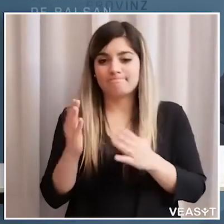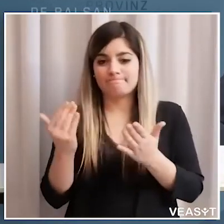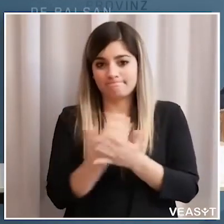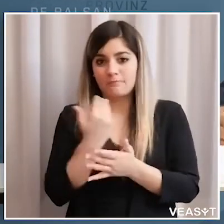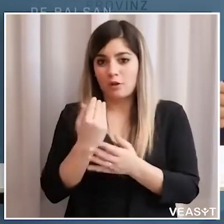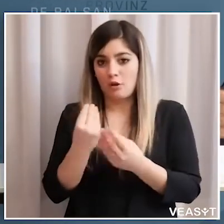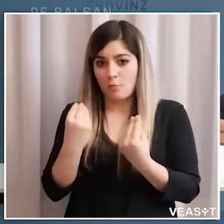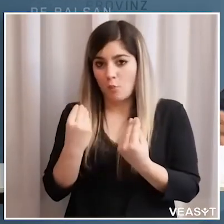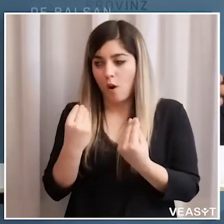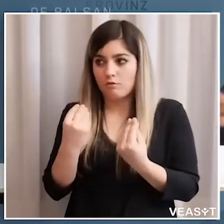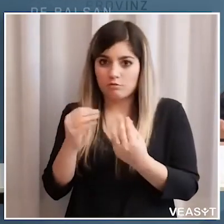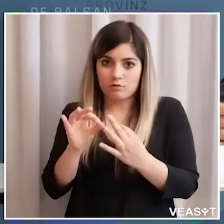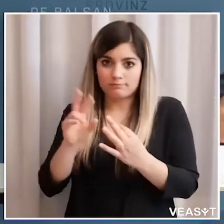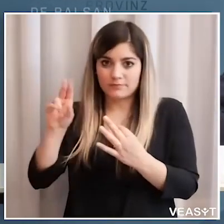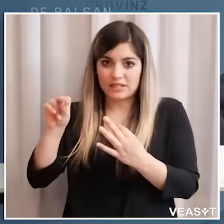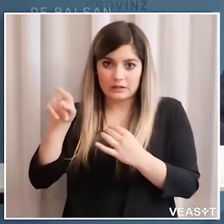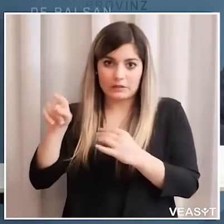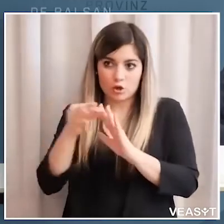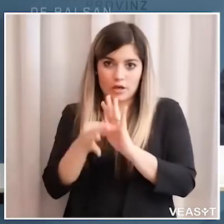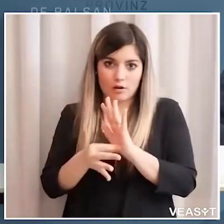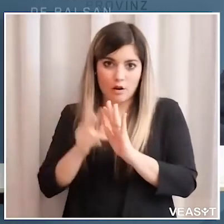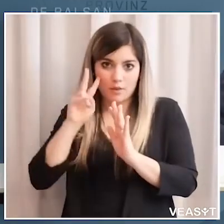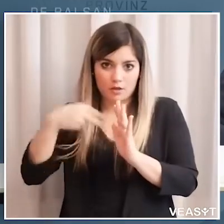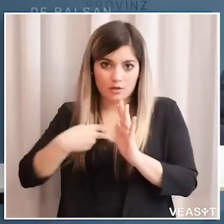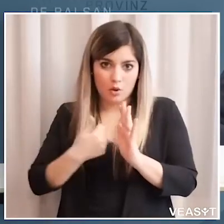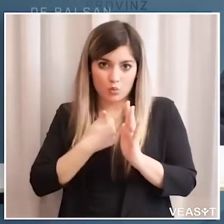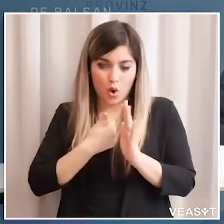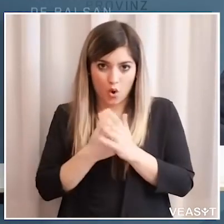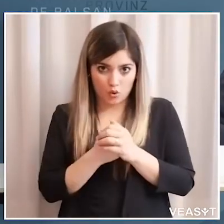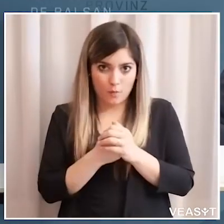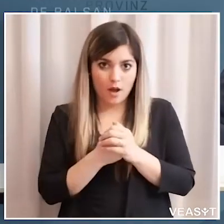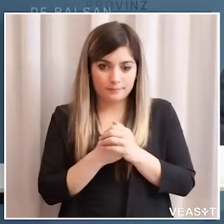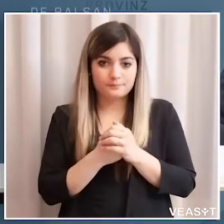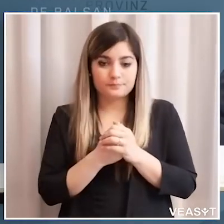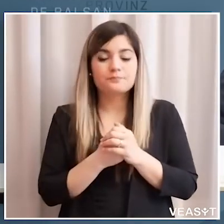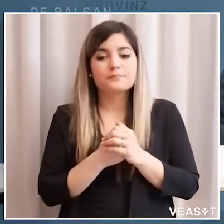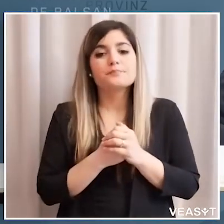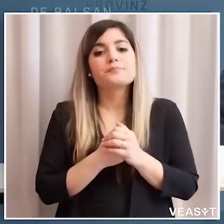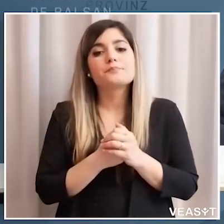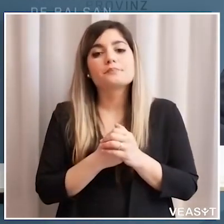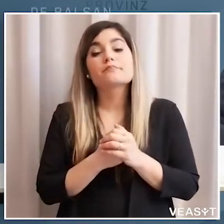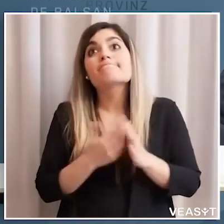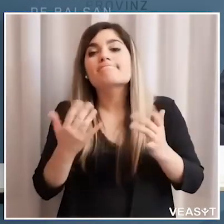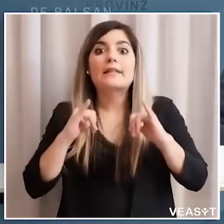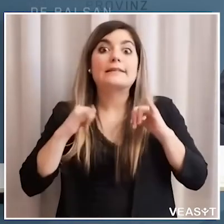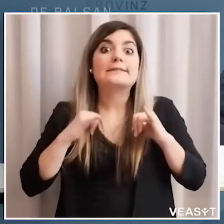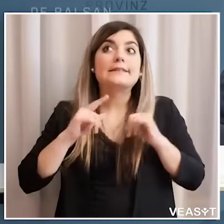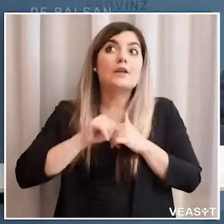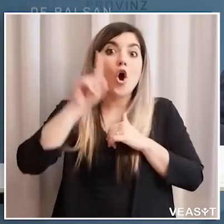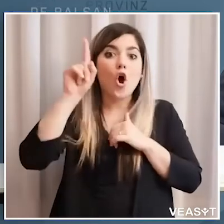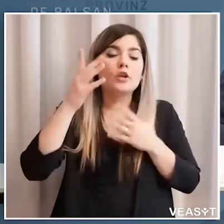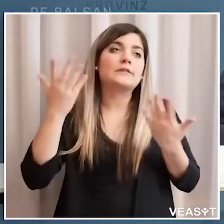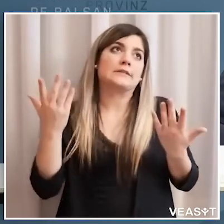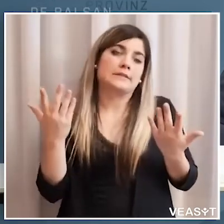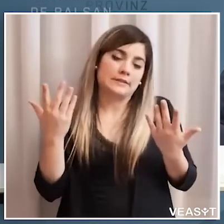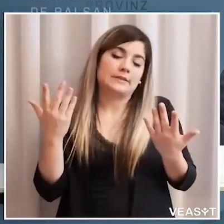superato quando anche il Trentino avrà una sua regolamentazione autonoma e verso il Tirolo